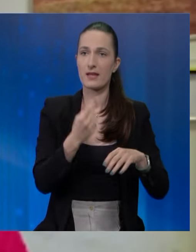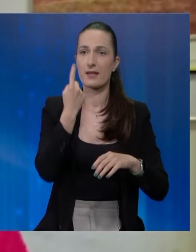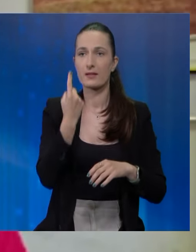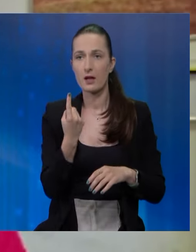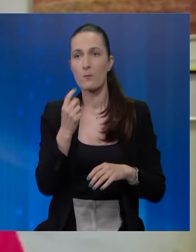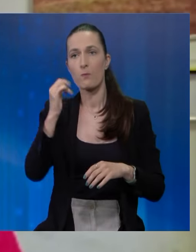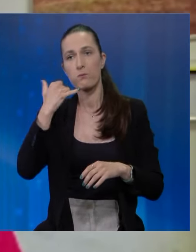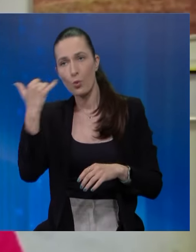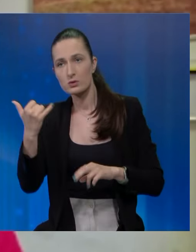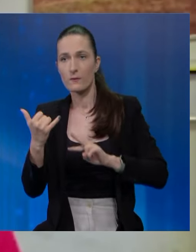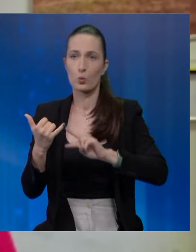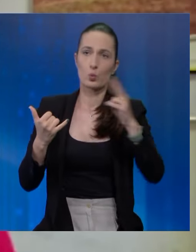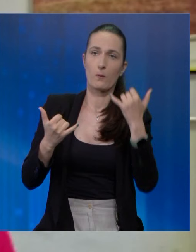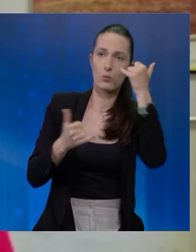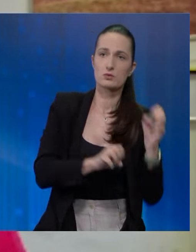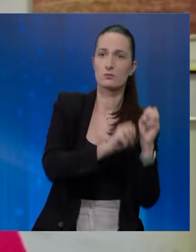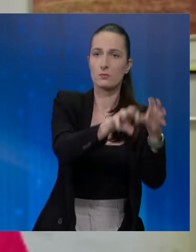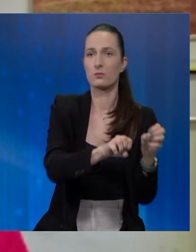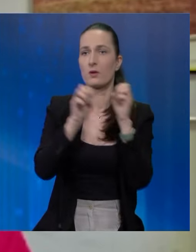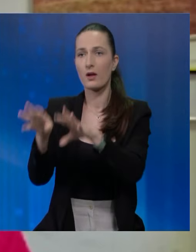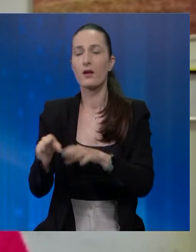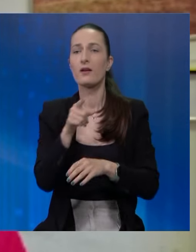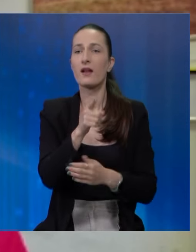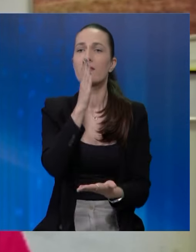1-2.